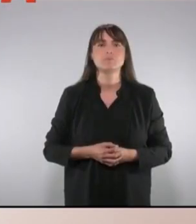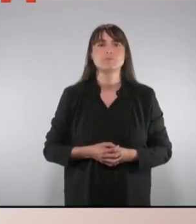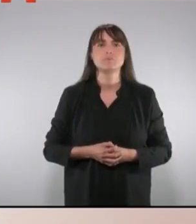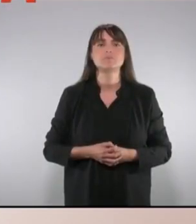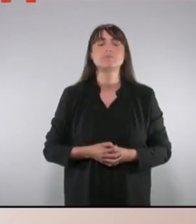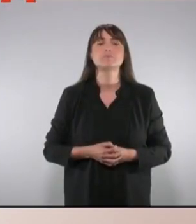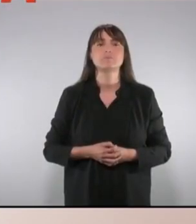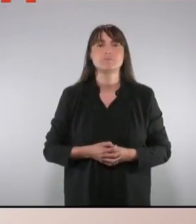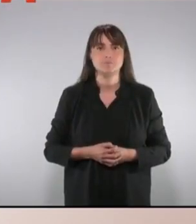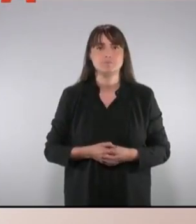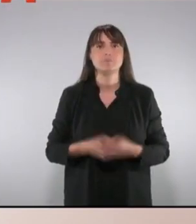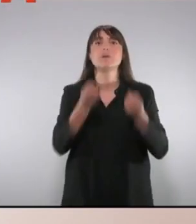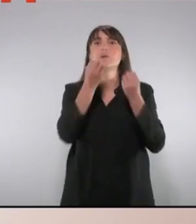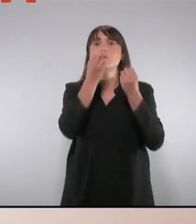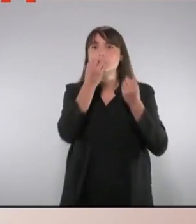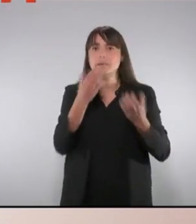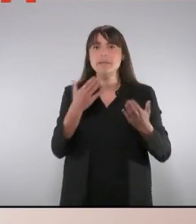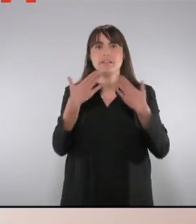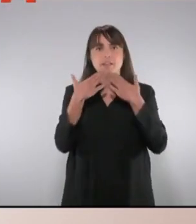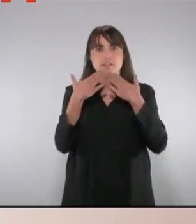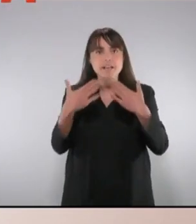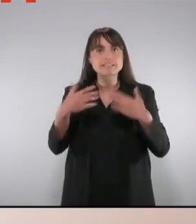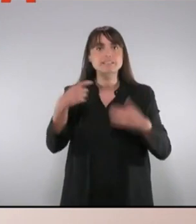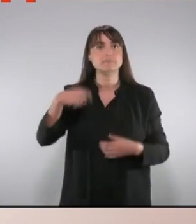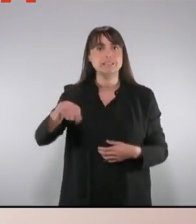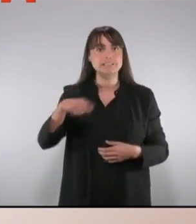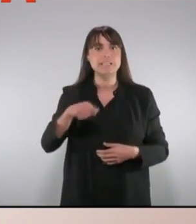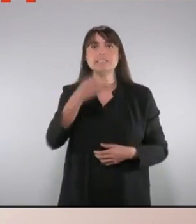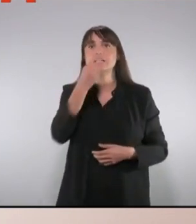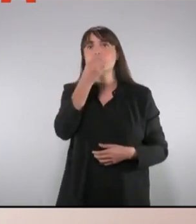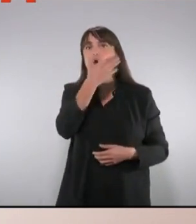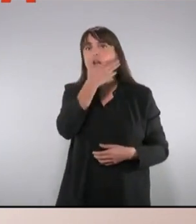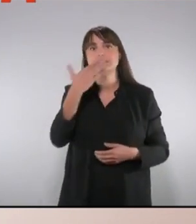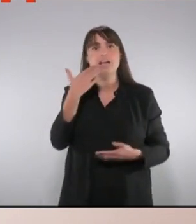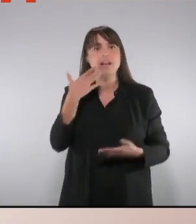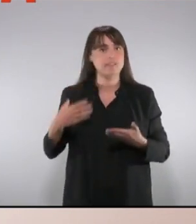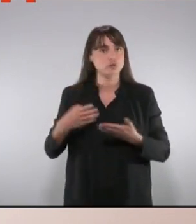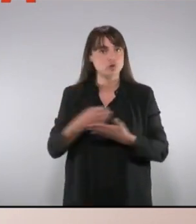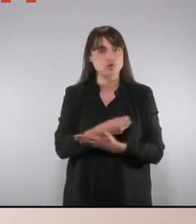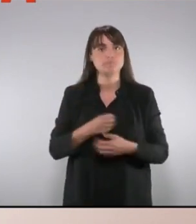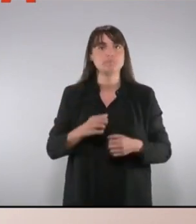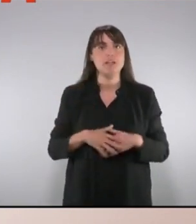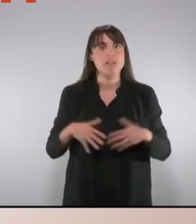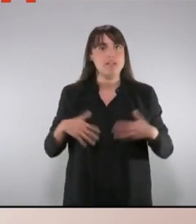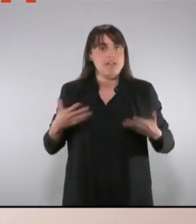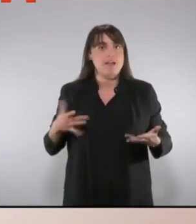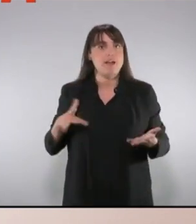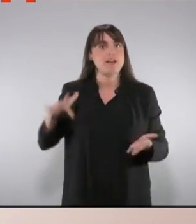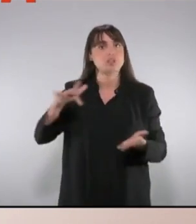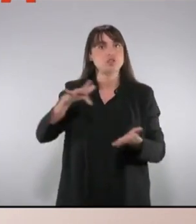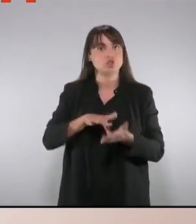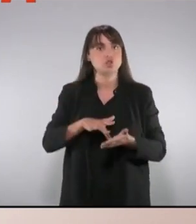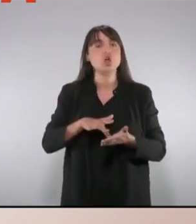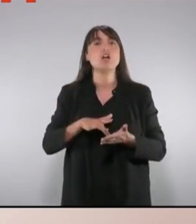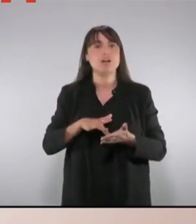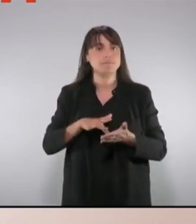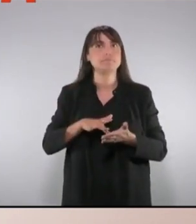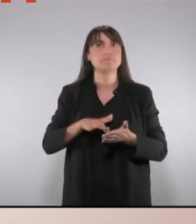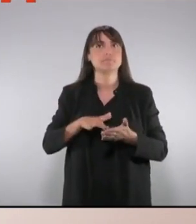Bé, gràcies, presidenta. Bona tarda. Entrem en aquest darrer acte i